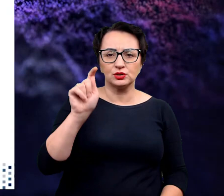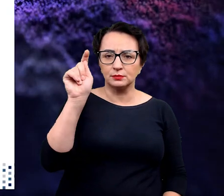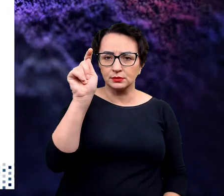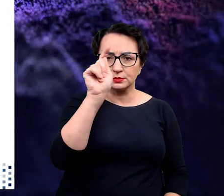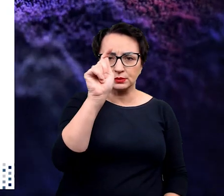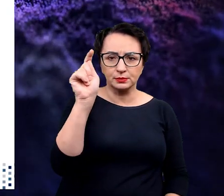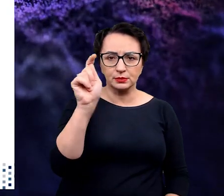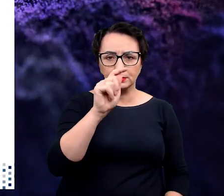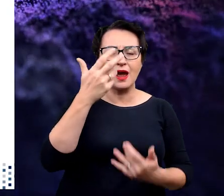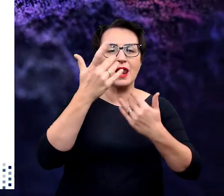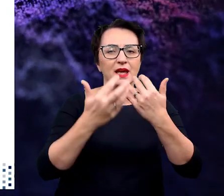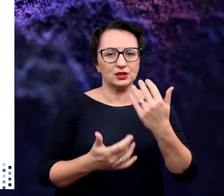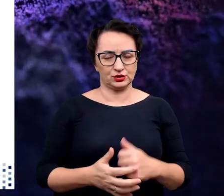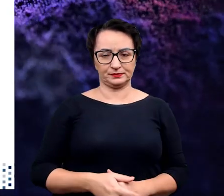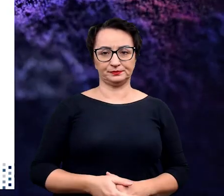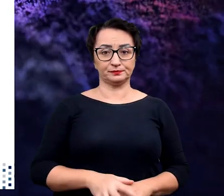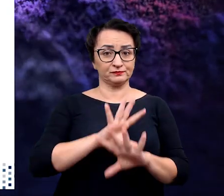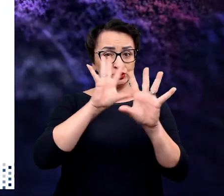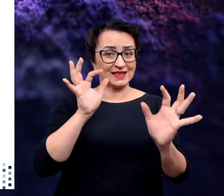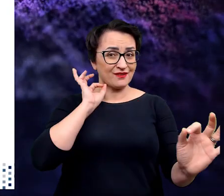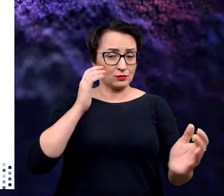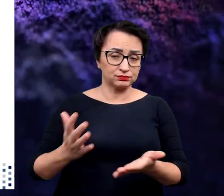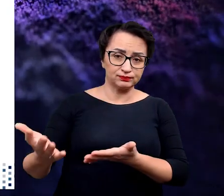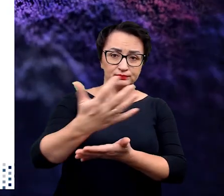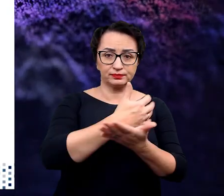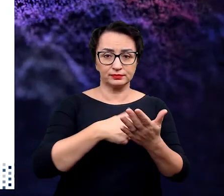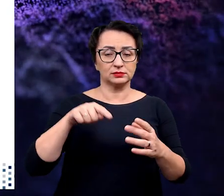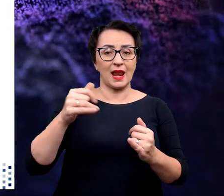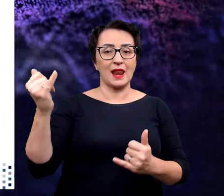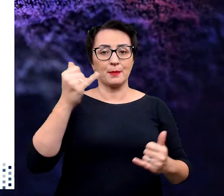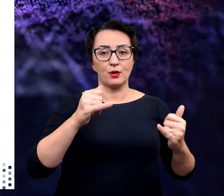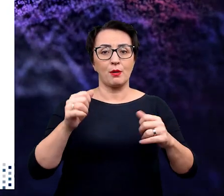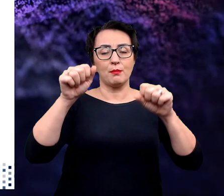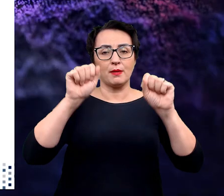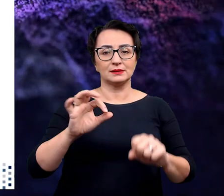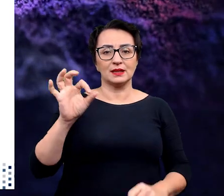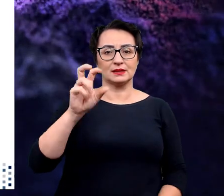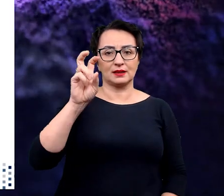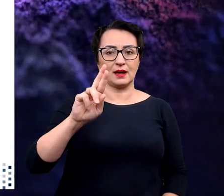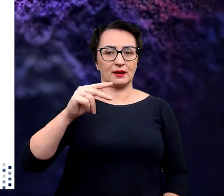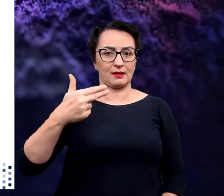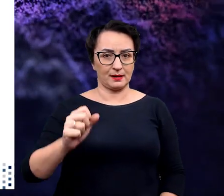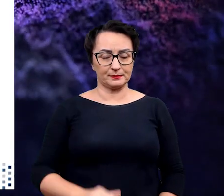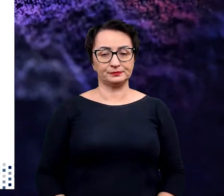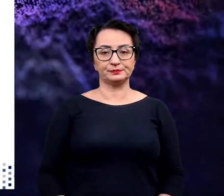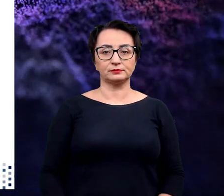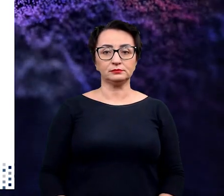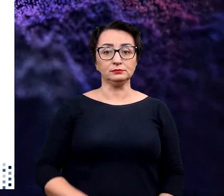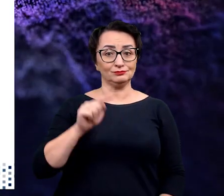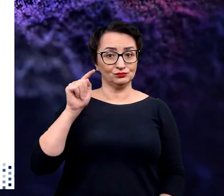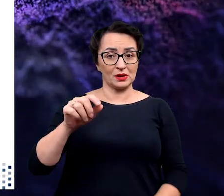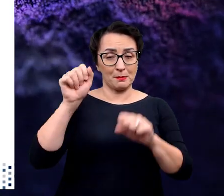myszką, zliczając zakończenia dendrytyczne. I wszystkie te informacje zgromadzili w naszym laboratorium w banku SHRNA.